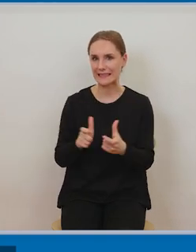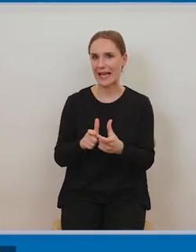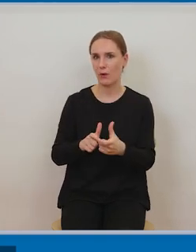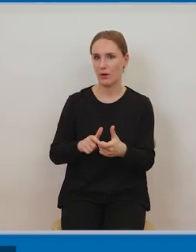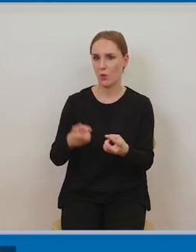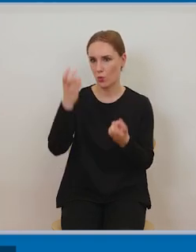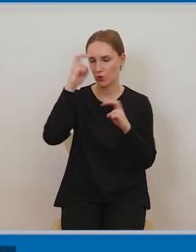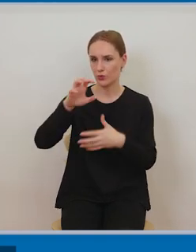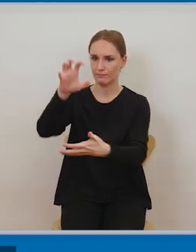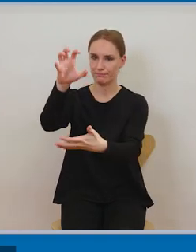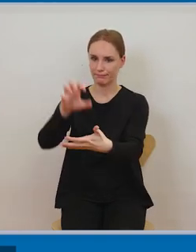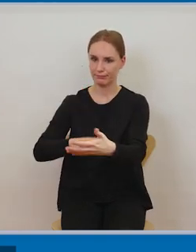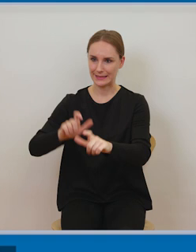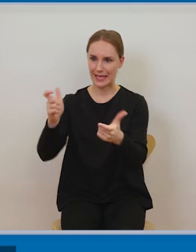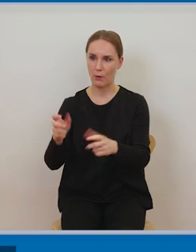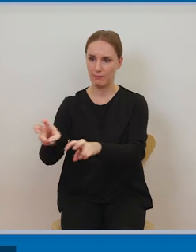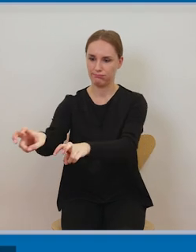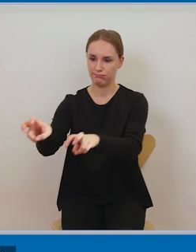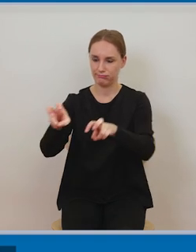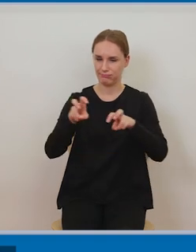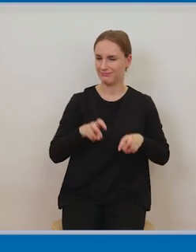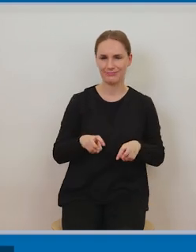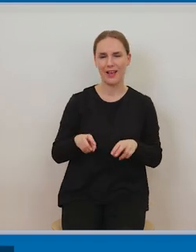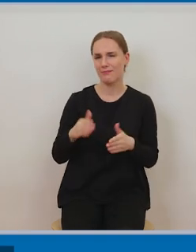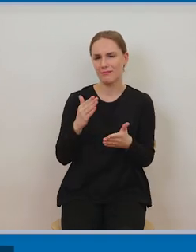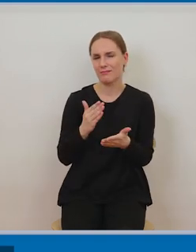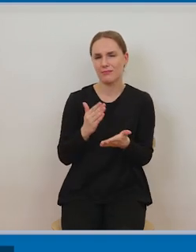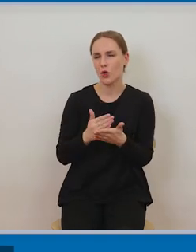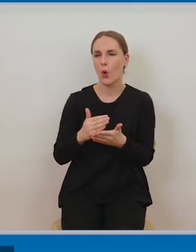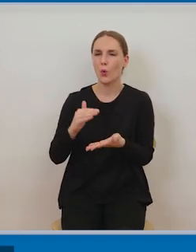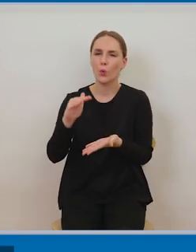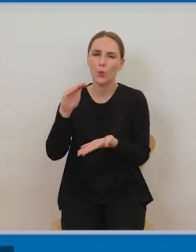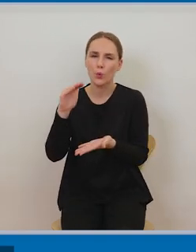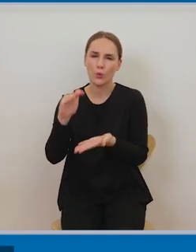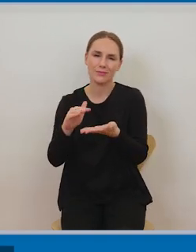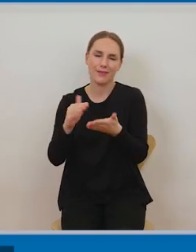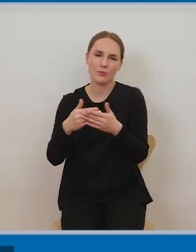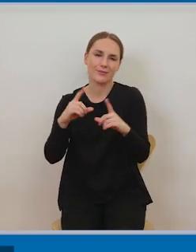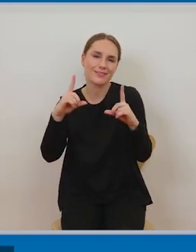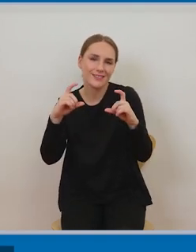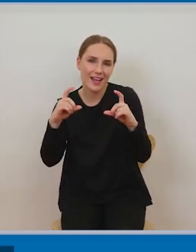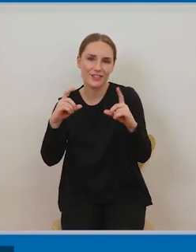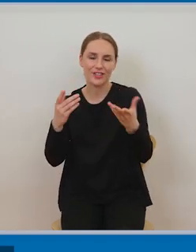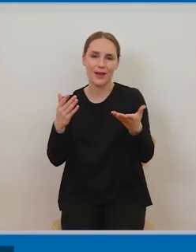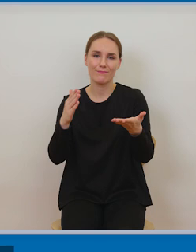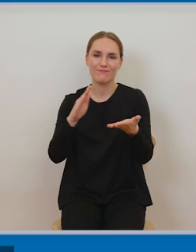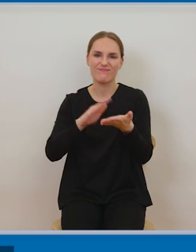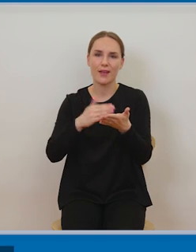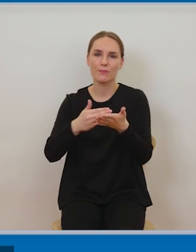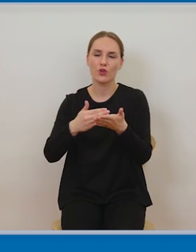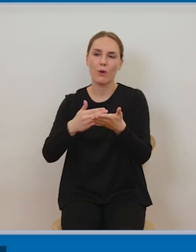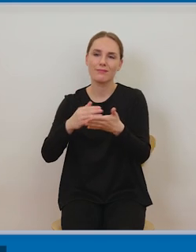natomiast prawo cytatu jest ograniczone jeżeli chodzi o większe utwory do ich fragmentów nie mamy